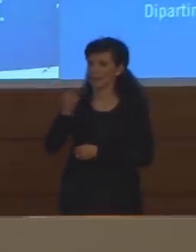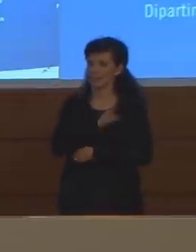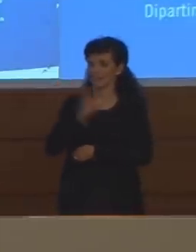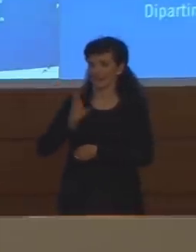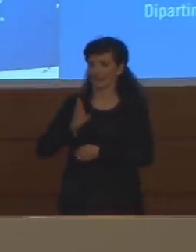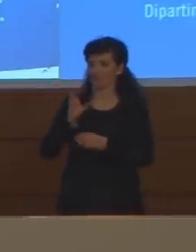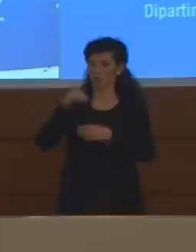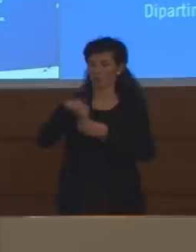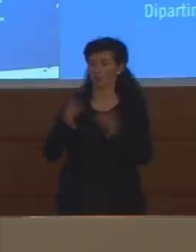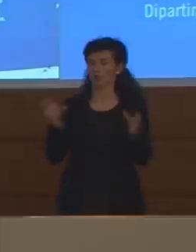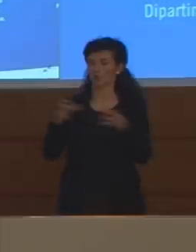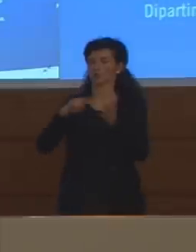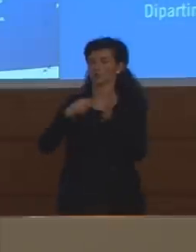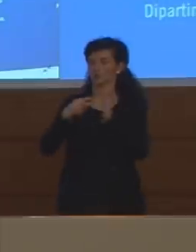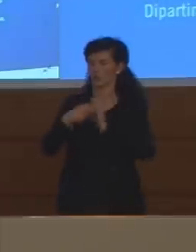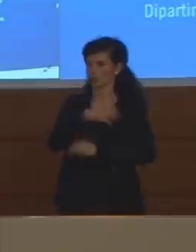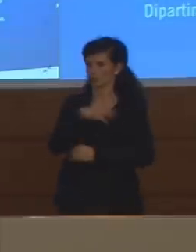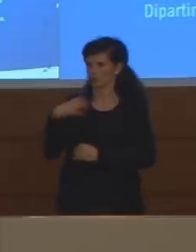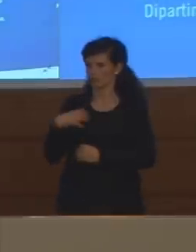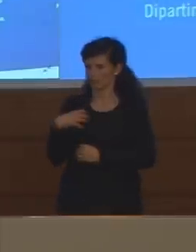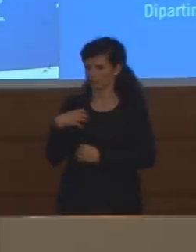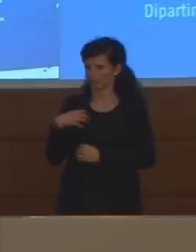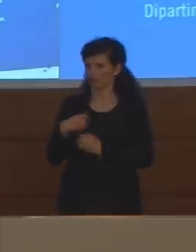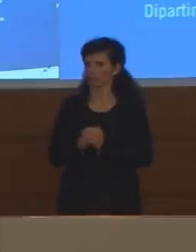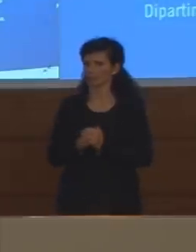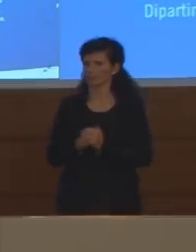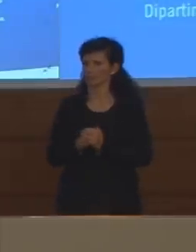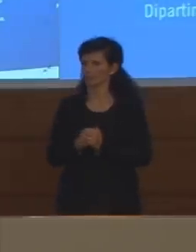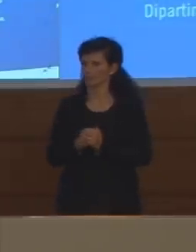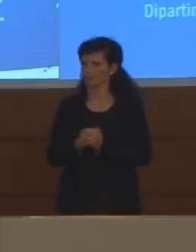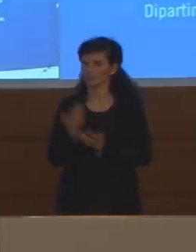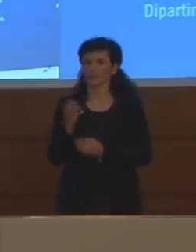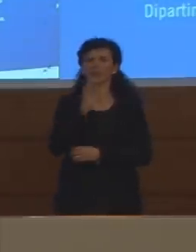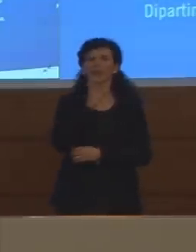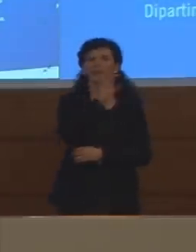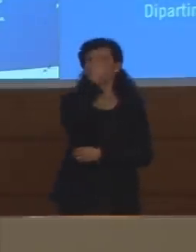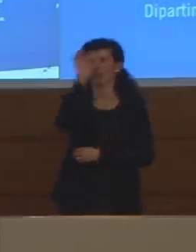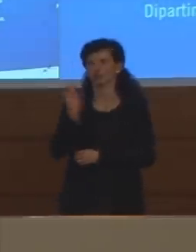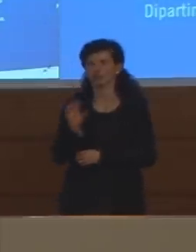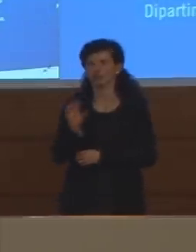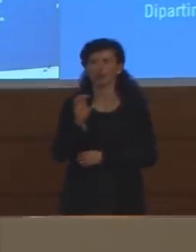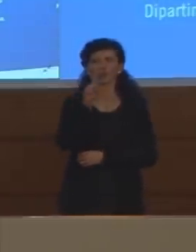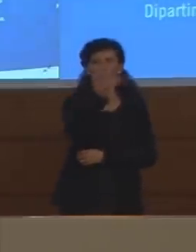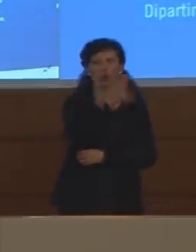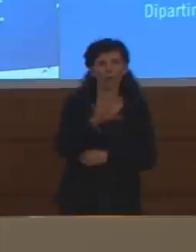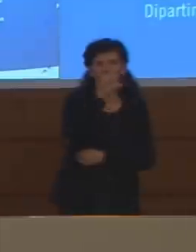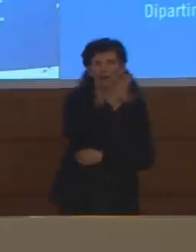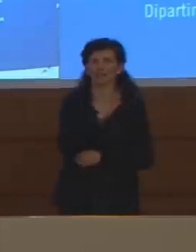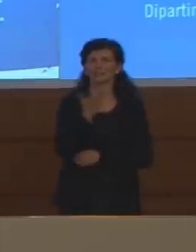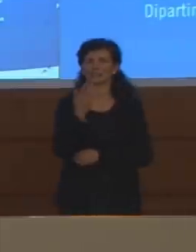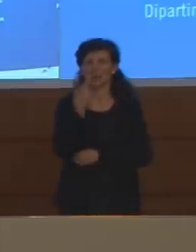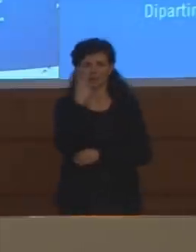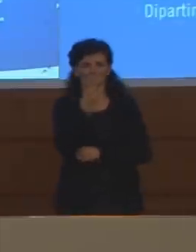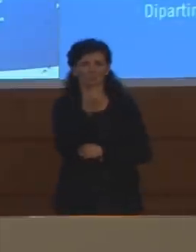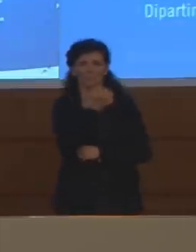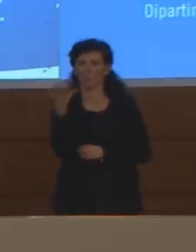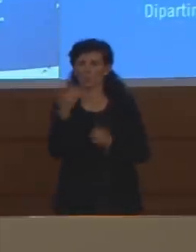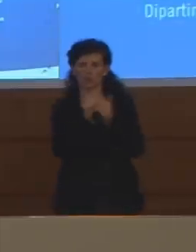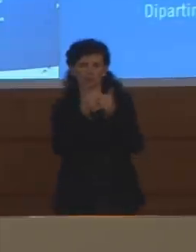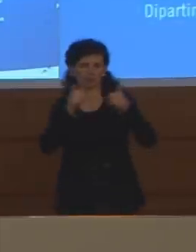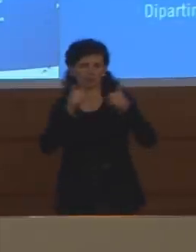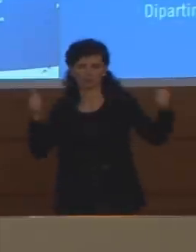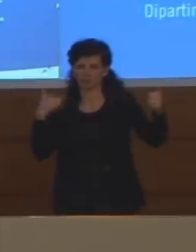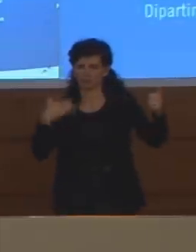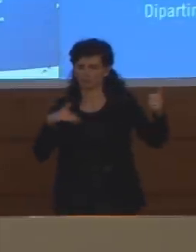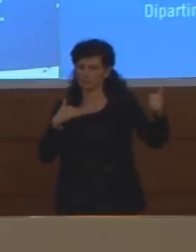Scientifico vista la grande differenza di numeri che c'è tra le regioni insomma la Lombardia un certo numero di contagio alcune regioni